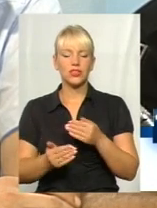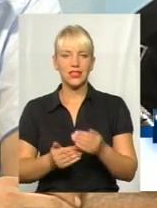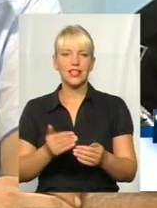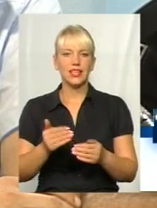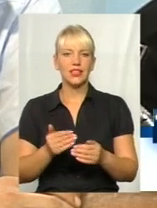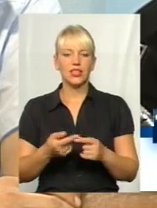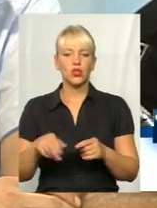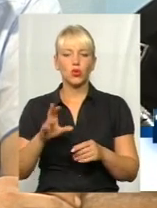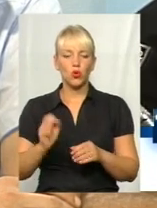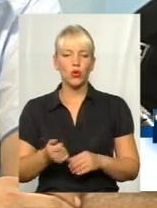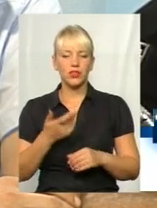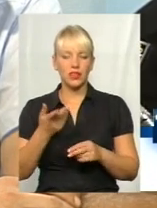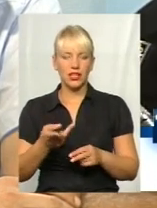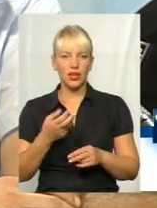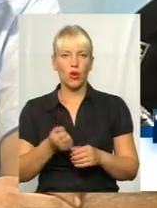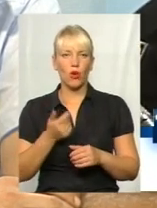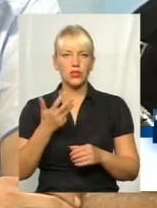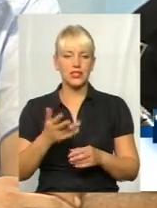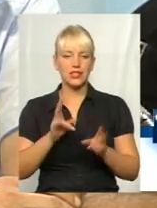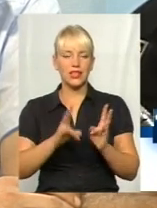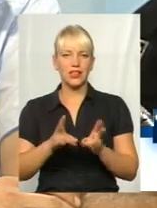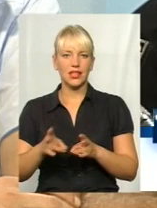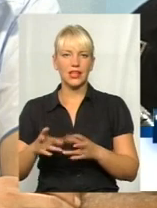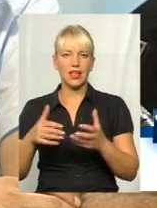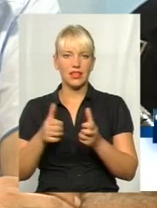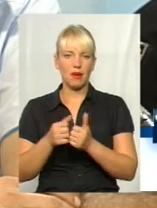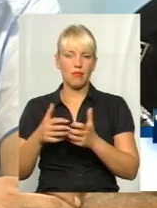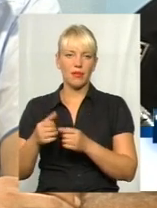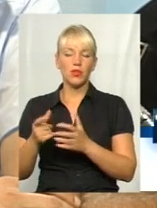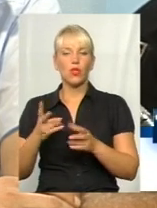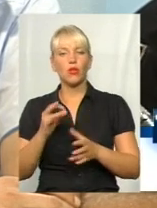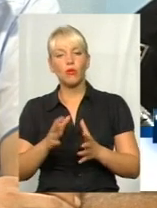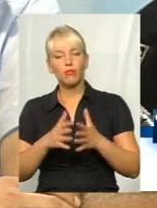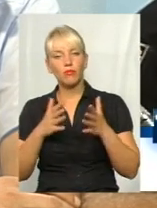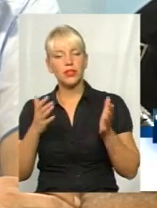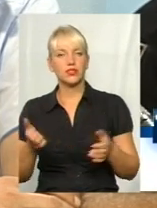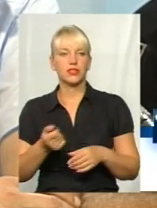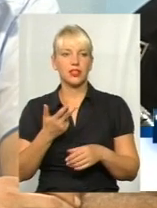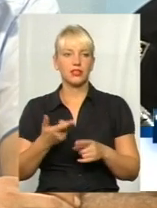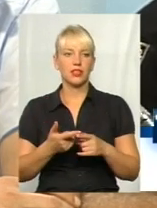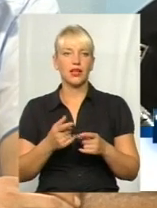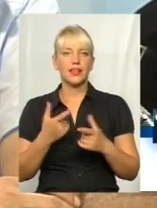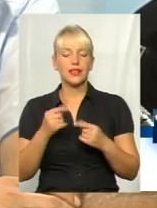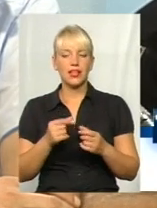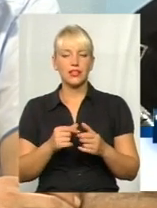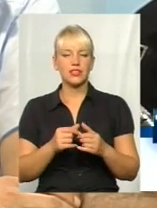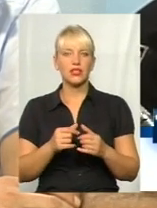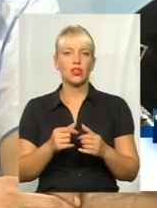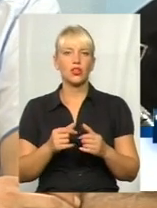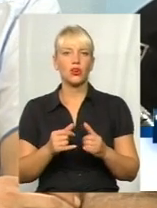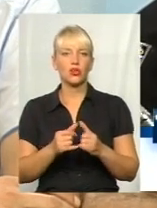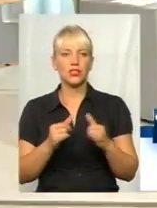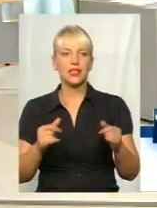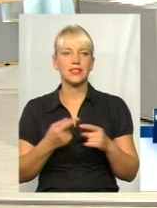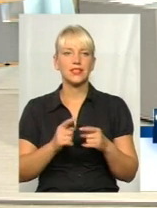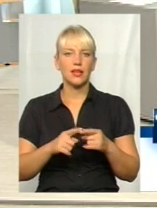травмованих осіб в ДТП. Хоча більша кількість ДТП зросла, де отримали автомобільні механічні пошкодження.